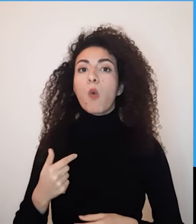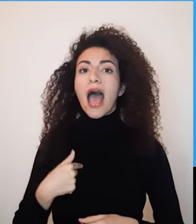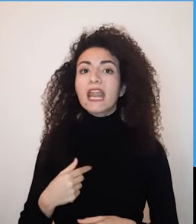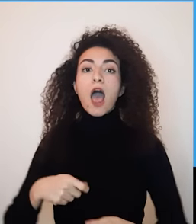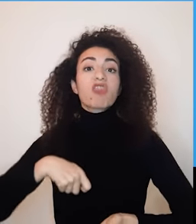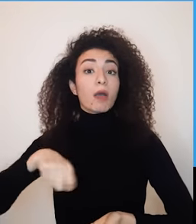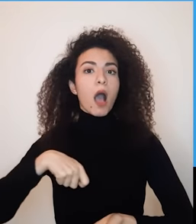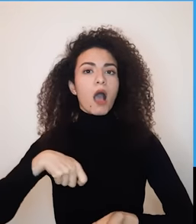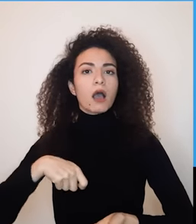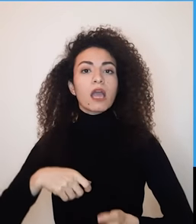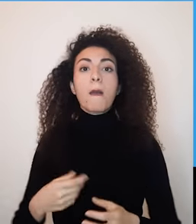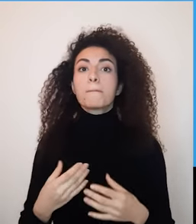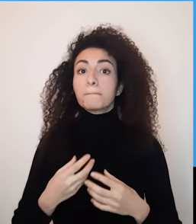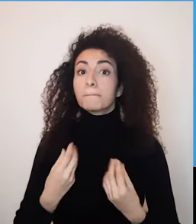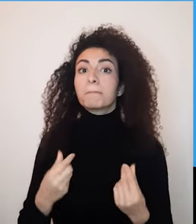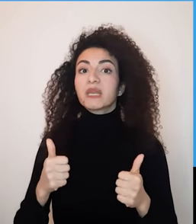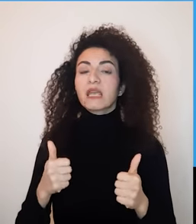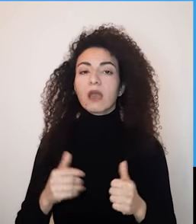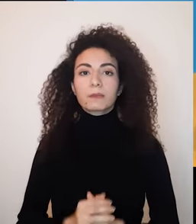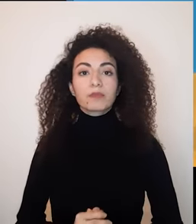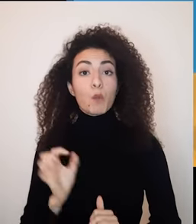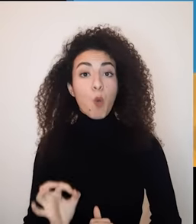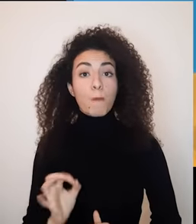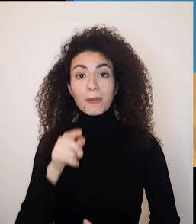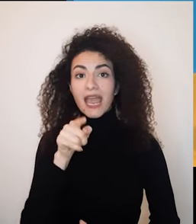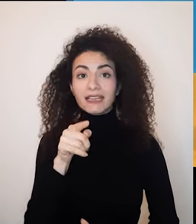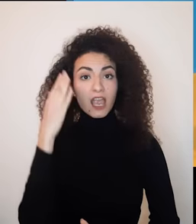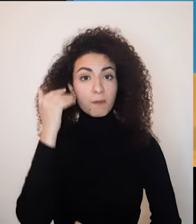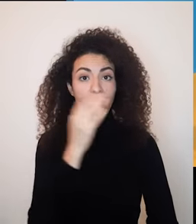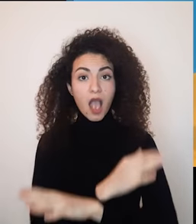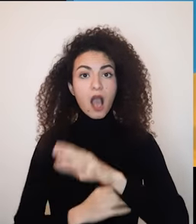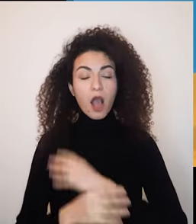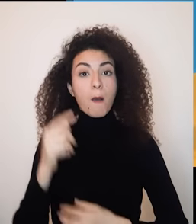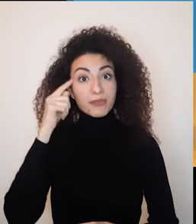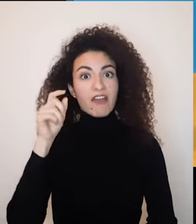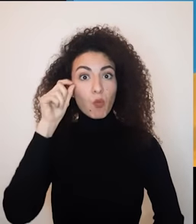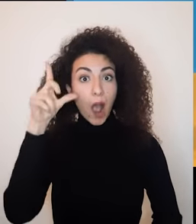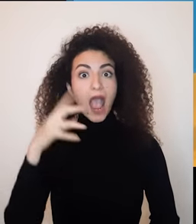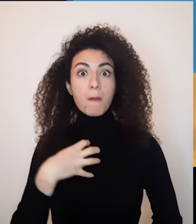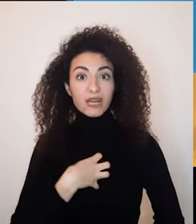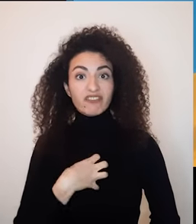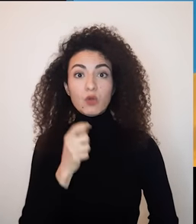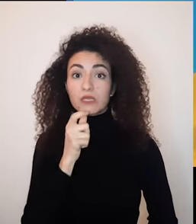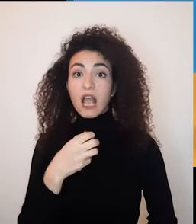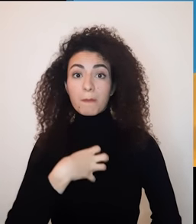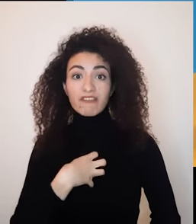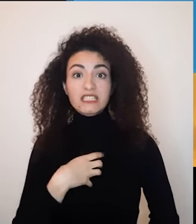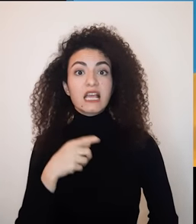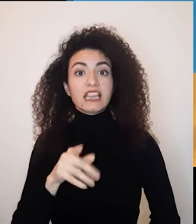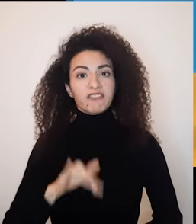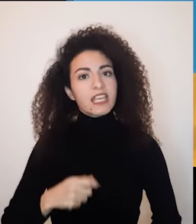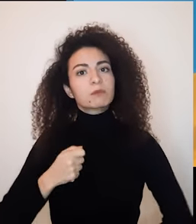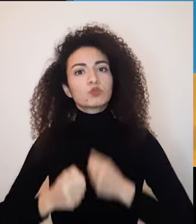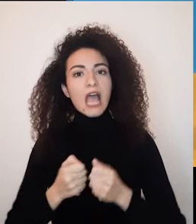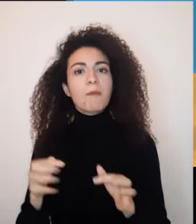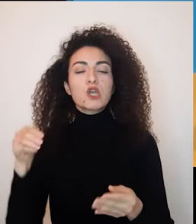بالتنظيم المالي وضروري الحديث بهاي الأمور من الضروري كأمرأ ذات إعاقة بأن يكون عندك وعي وثقة أنك